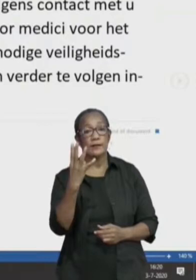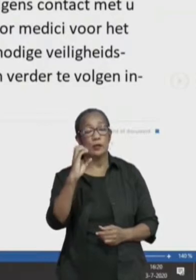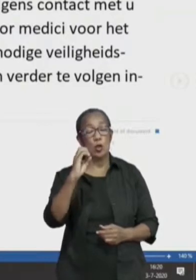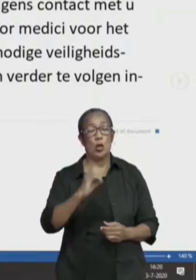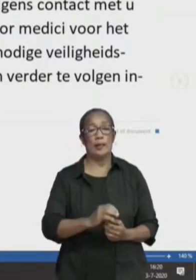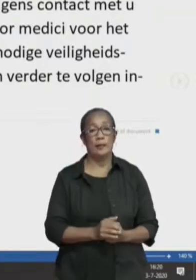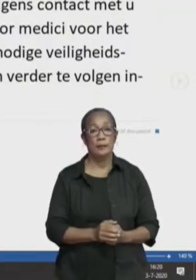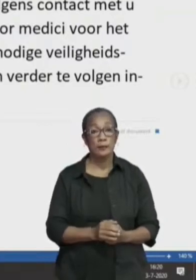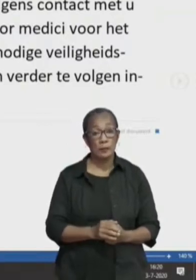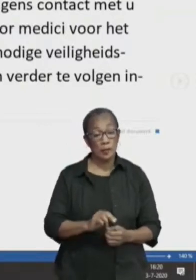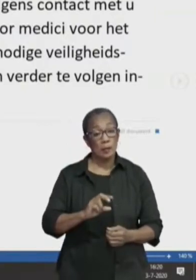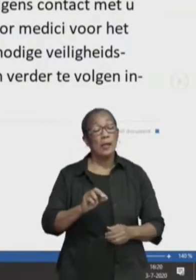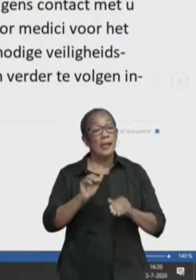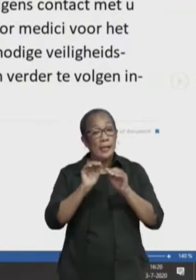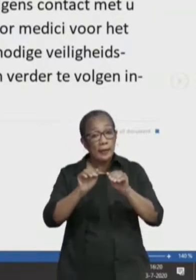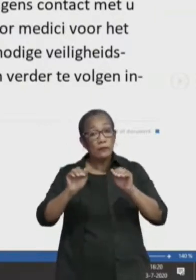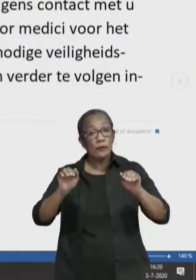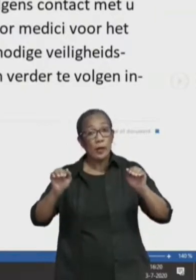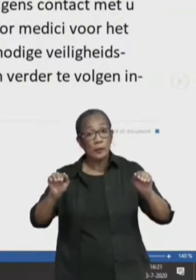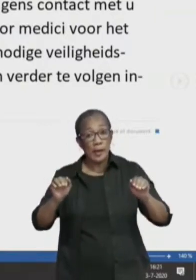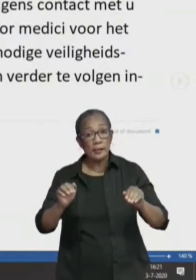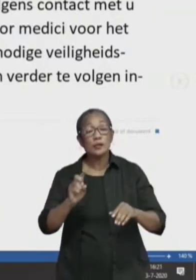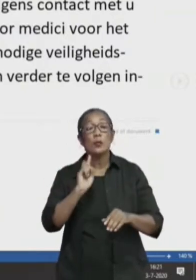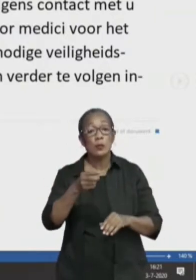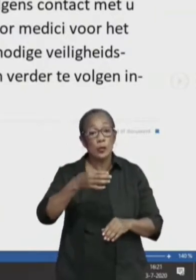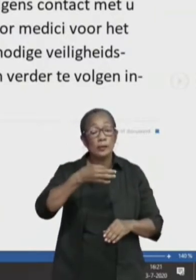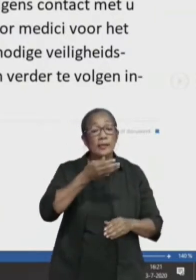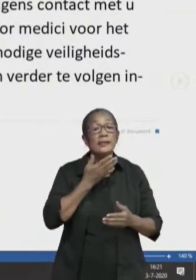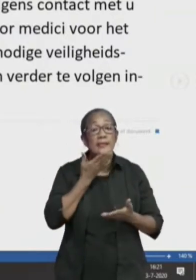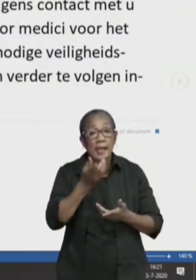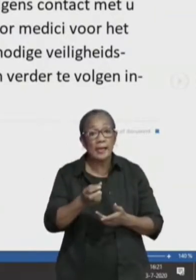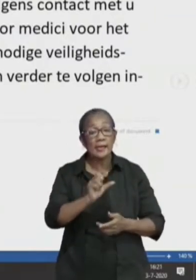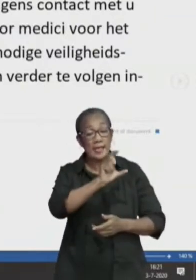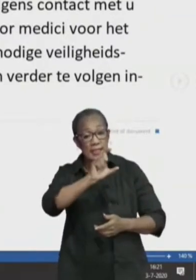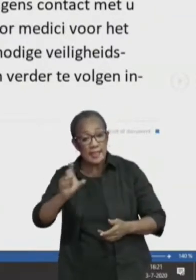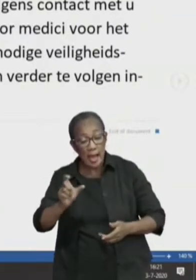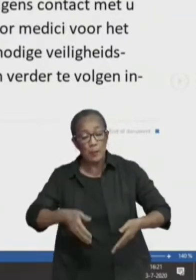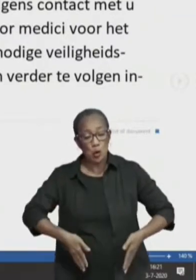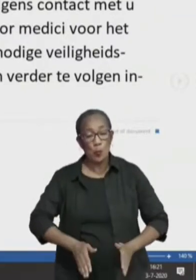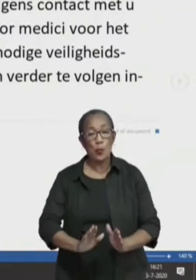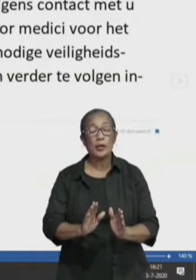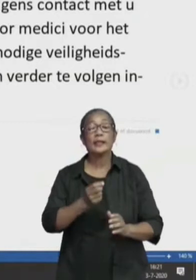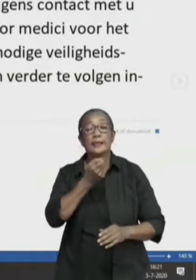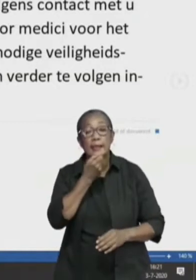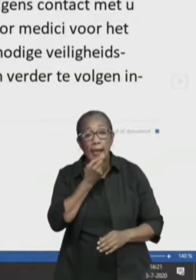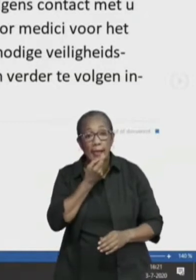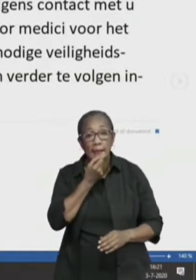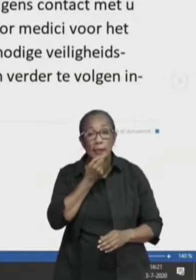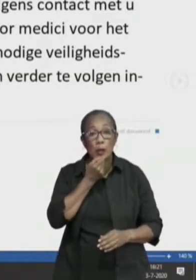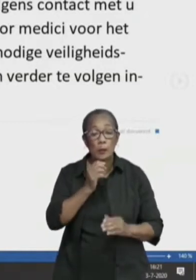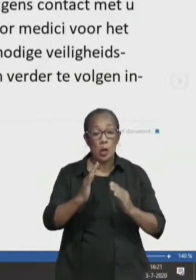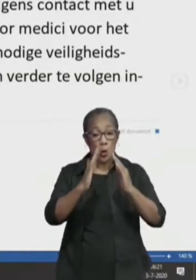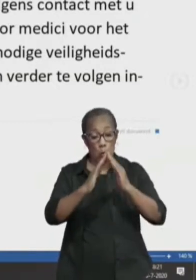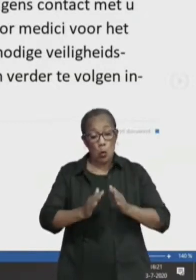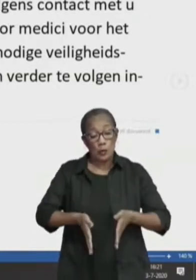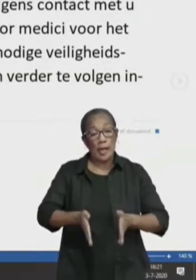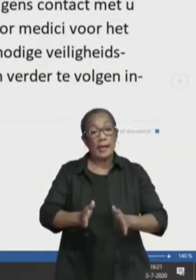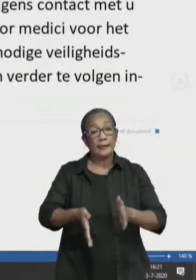Welke informatie geeft u door, uw naam, geboortedatum, uw woonadres,